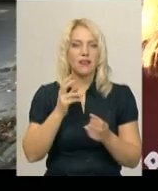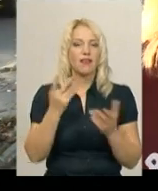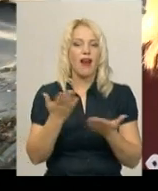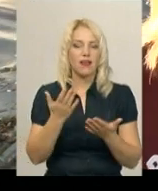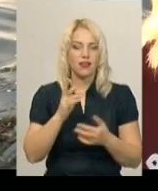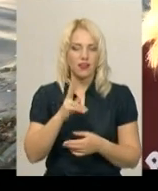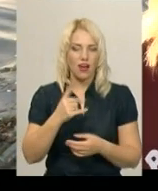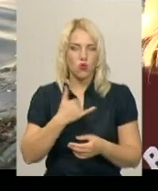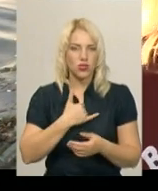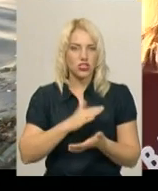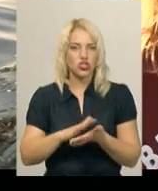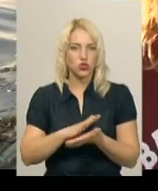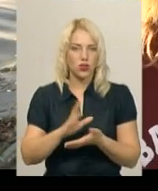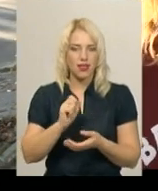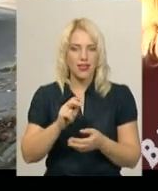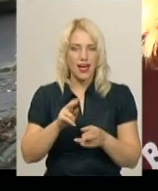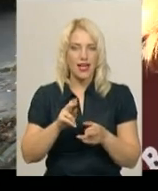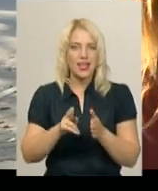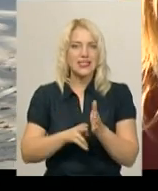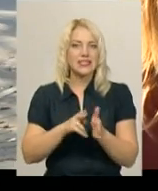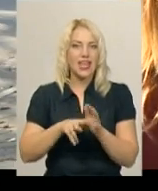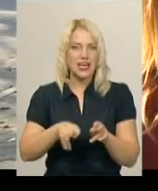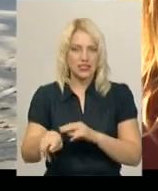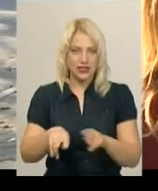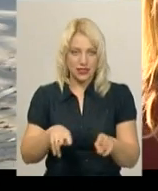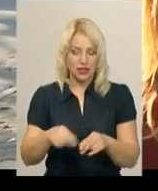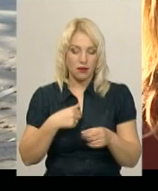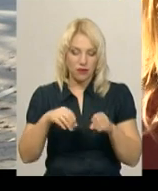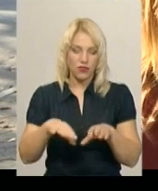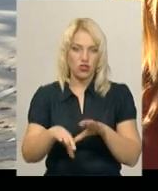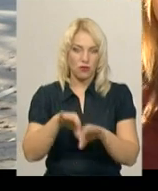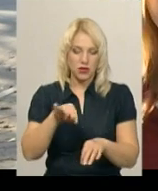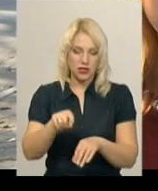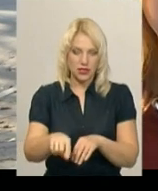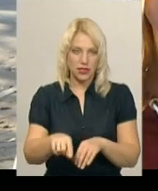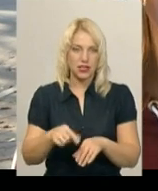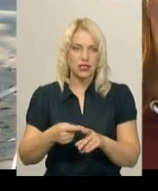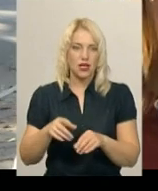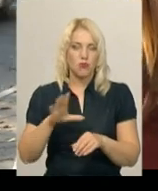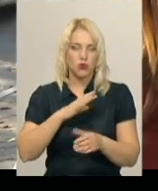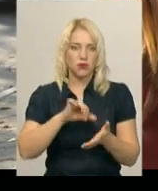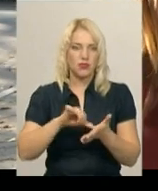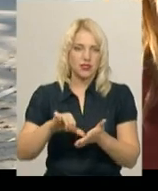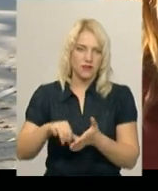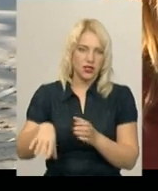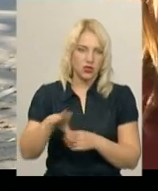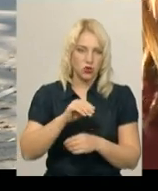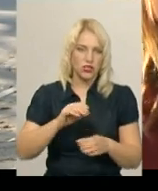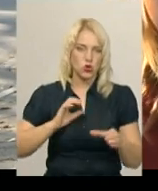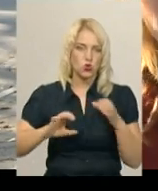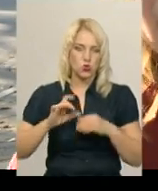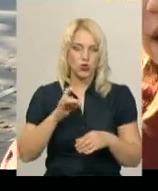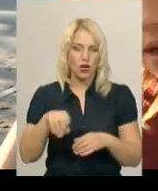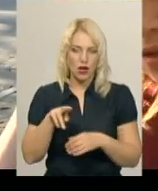вирішили вибрати саме цю ділянку та прибратися. На зборах ОСС міста, де були всі представники студрат,